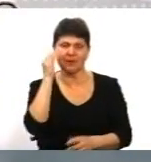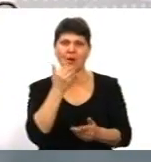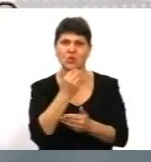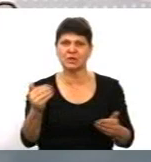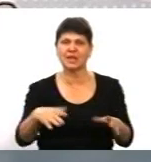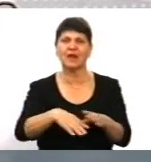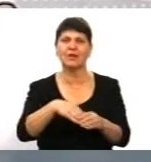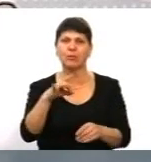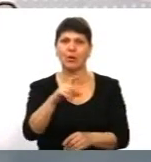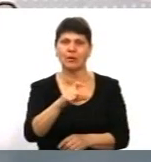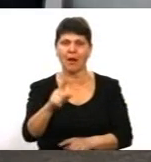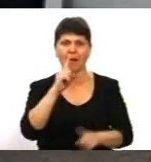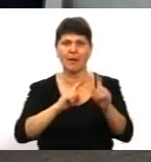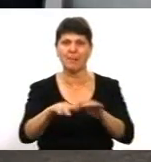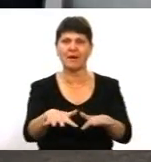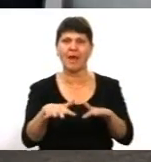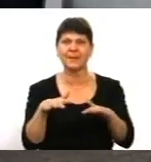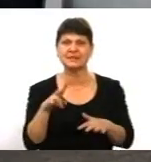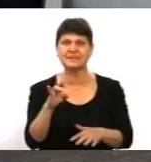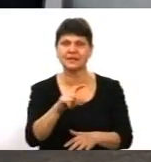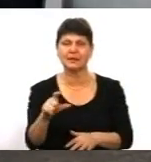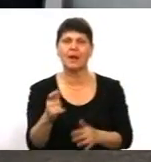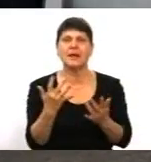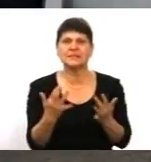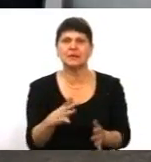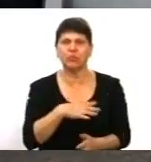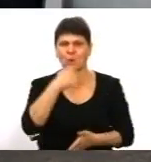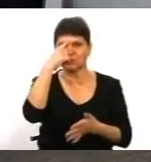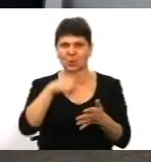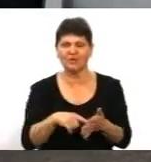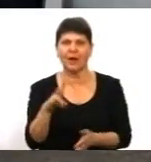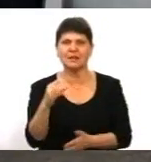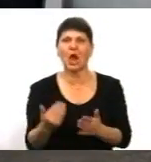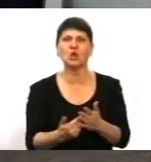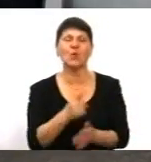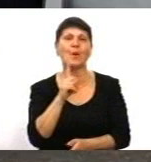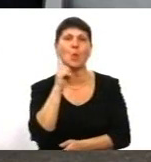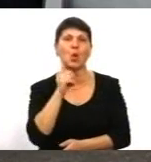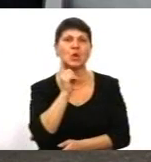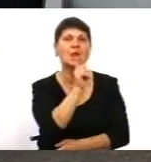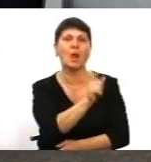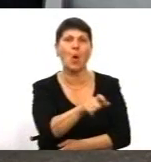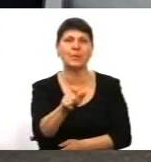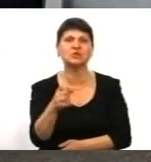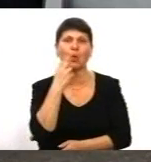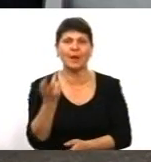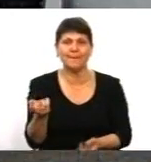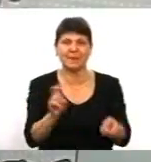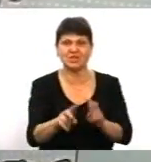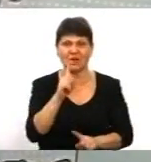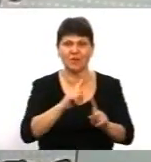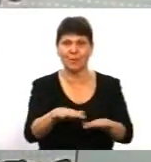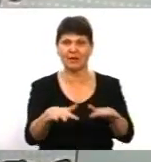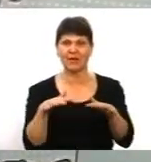парламентських, скільки було сподівань от на ці молоді обличчя, які прийшли в парламент. Ці